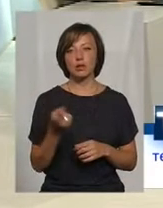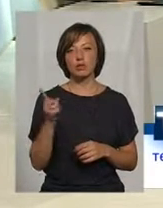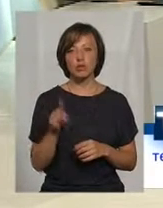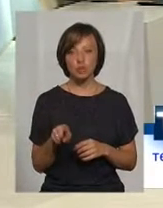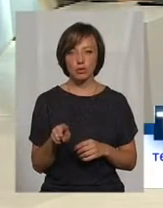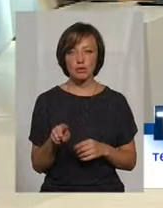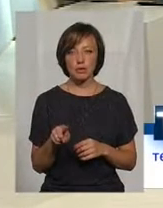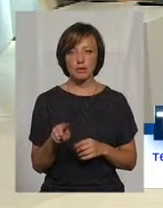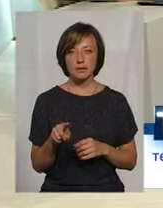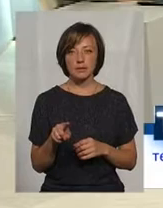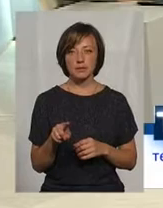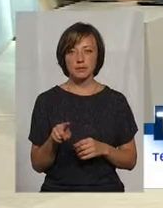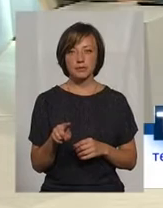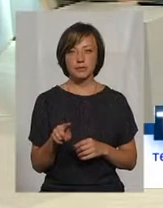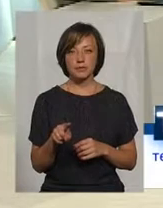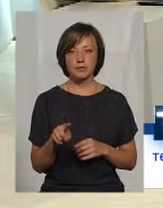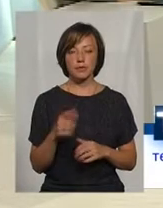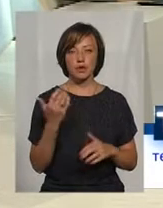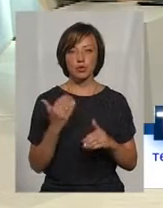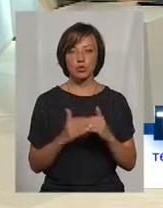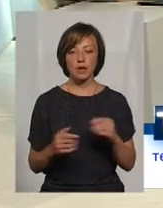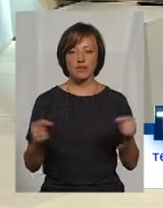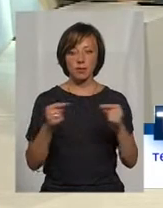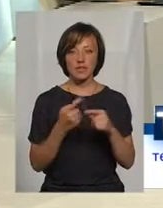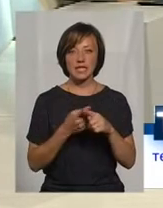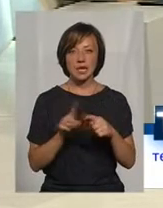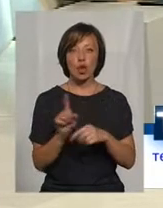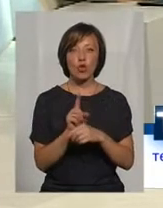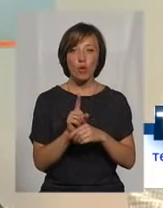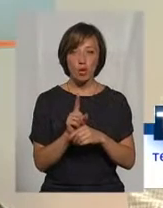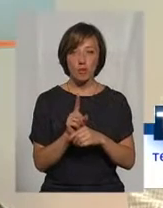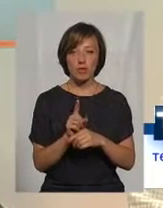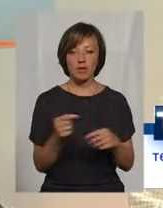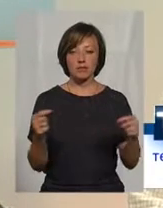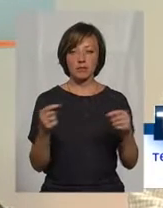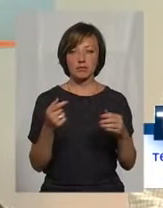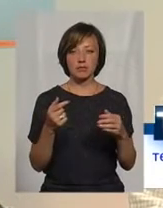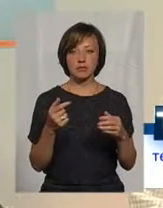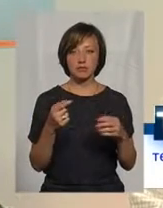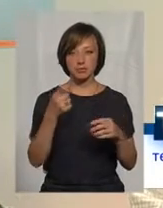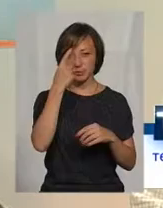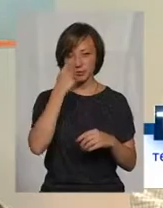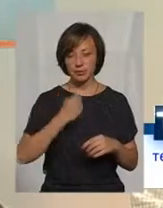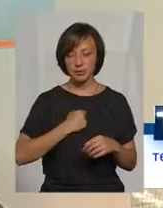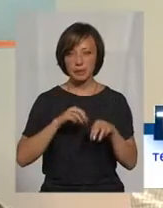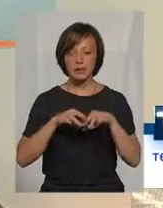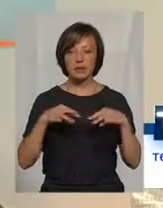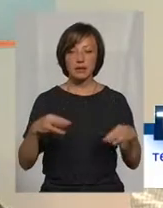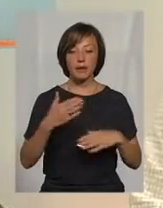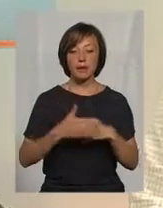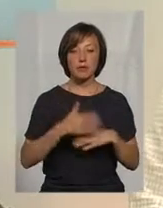от вже відповідно до цих нормативів, які приведені в відповідність, я думаю, що в найближчій